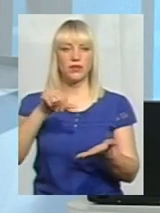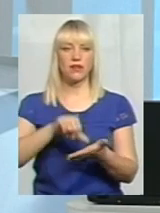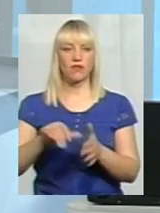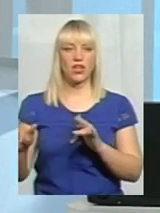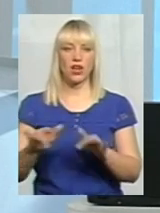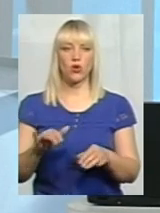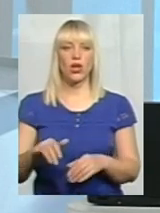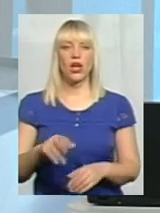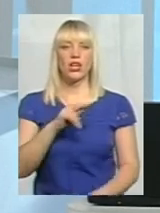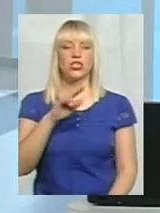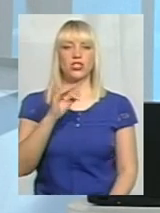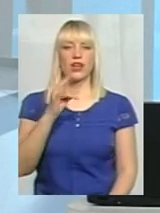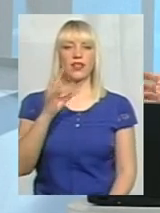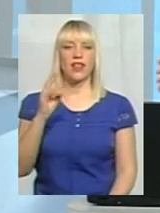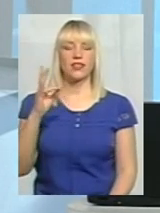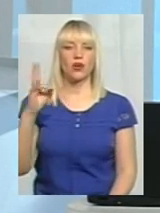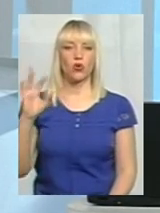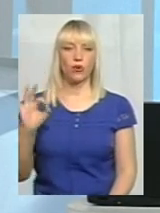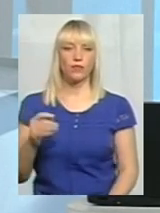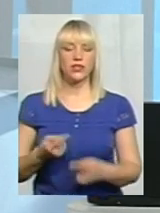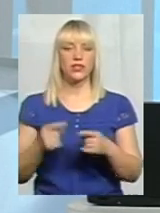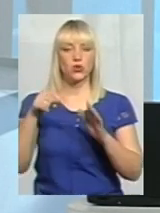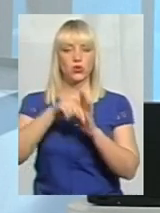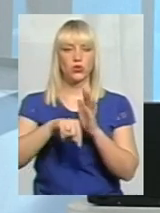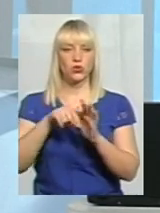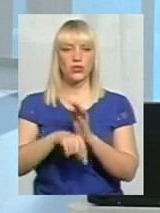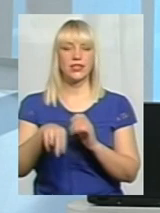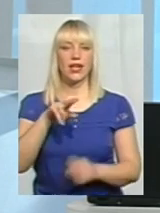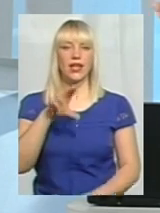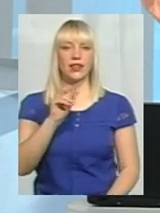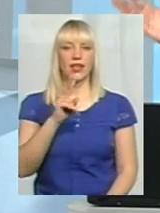Хмельницькому Олега Черненка. Стосуються вони декларацій.